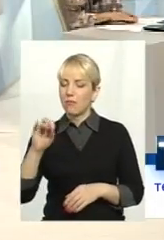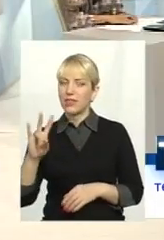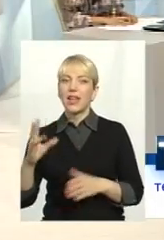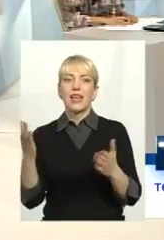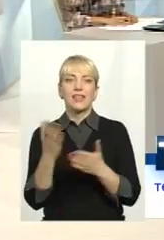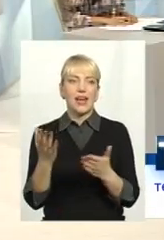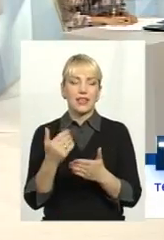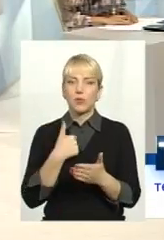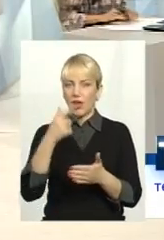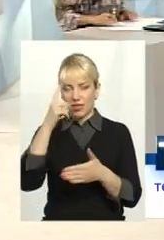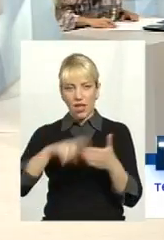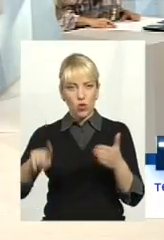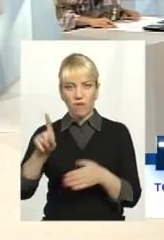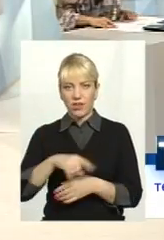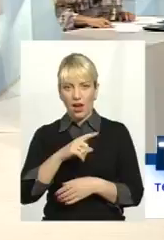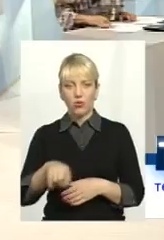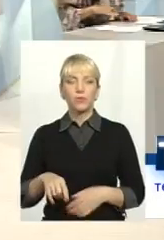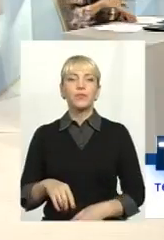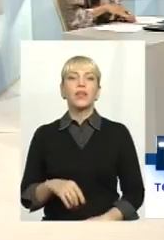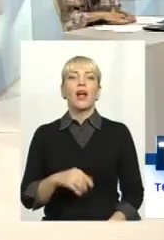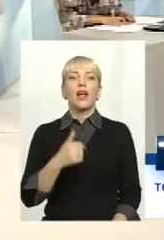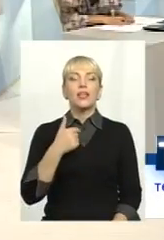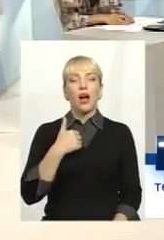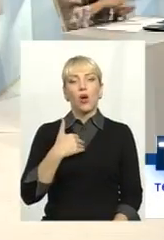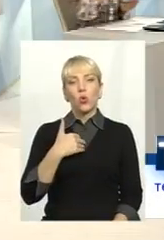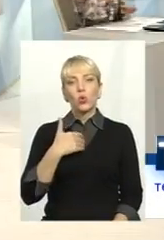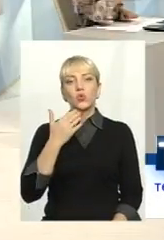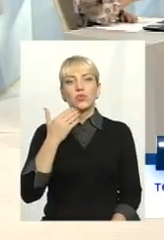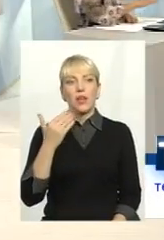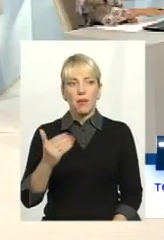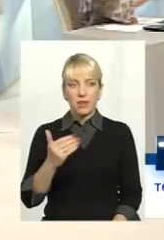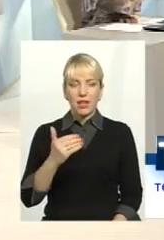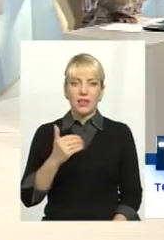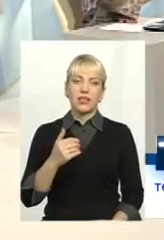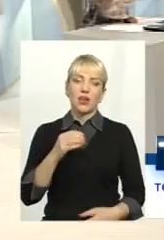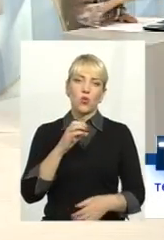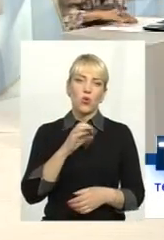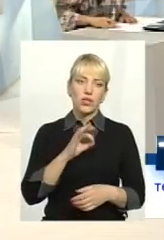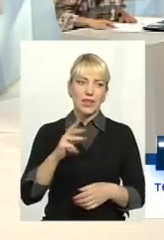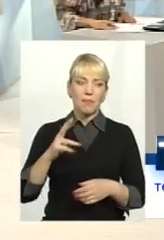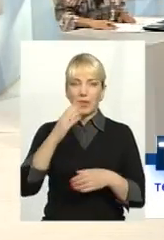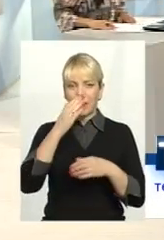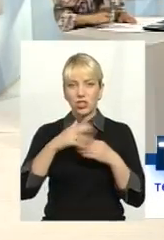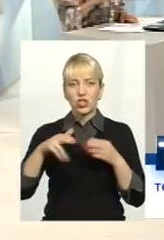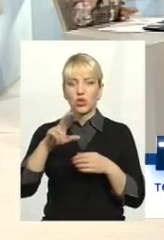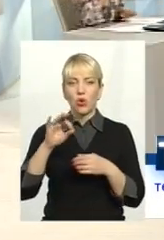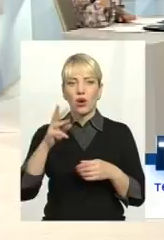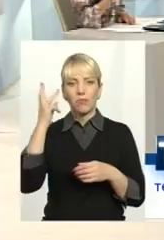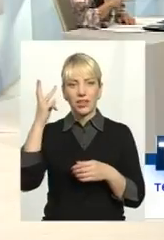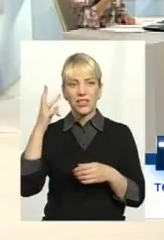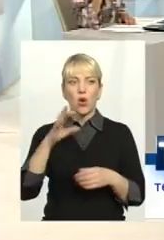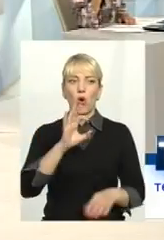естафету хочу передати Олегу Григоровичу, все-таки ближче до Хмельниччини. Олеже